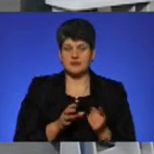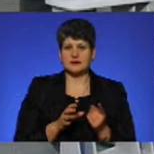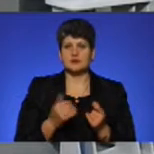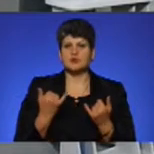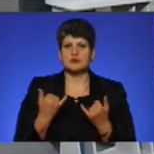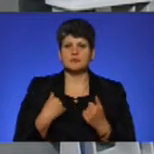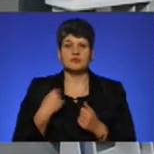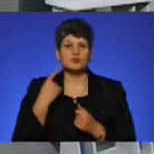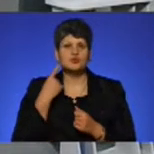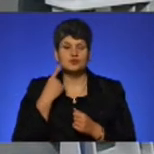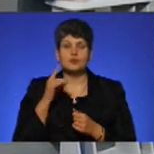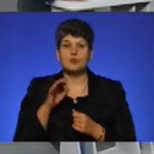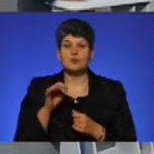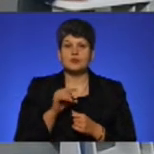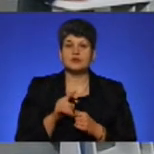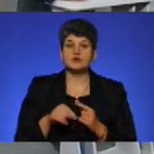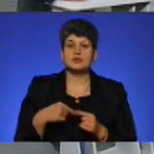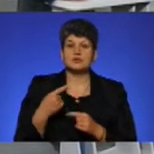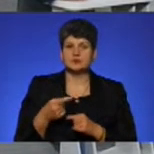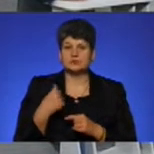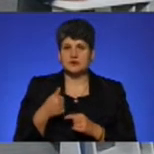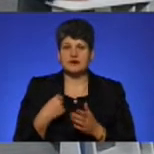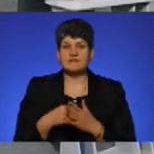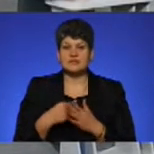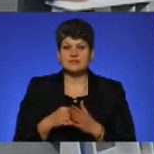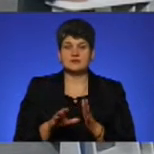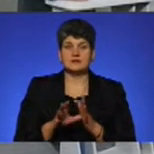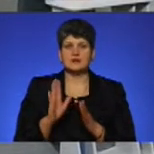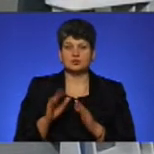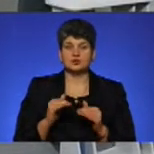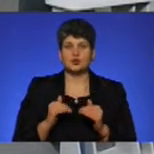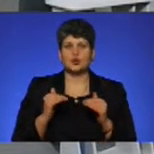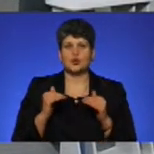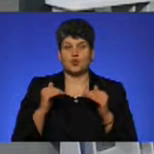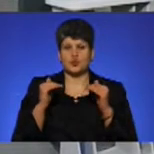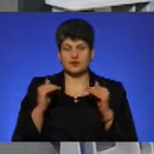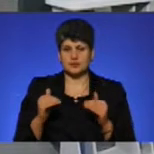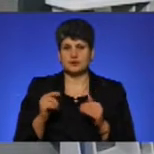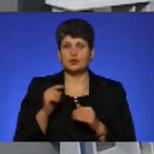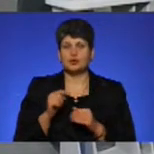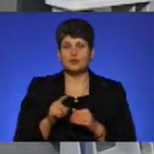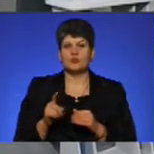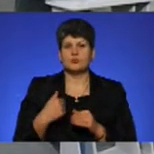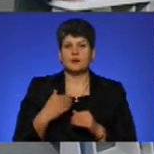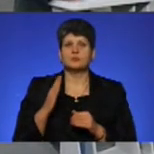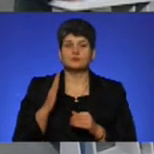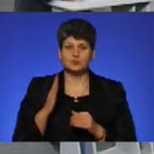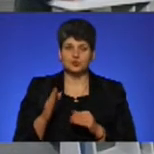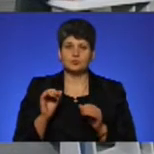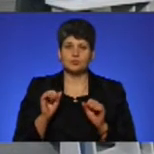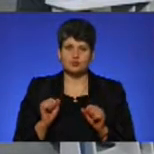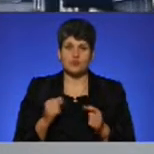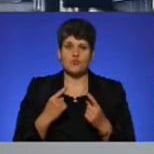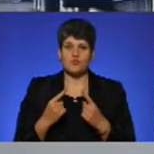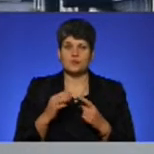ми чуємо про те, що з наступного року вартість електроенергії буде дорожчати, тому ми будемо, можливо, говорити